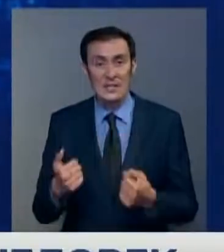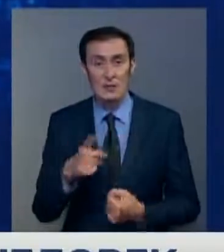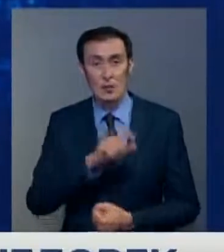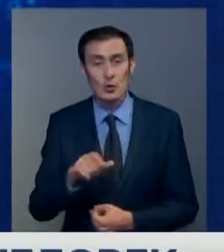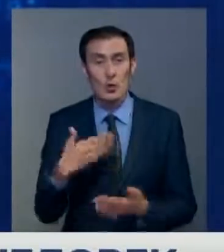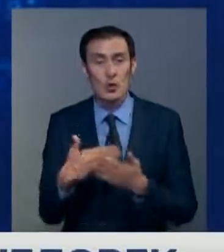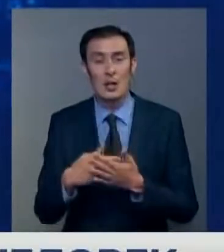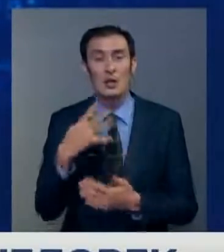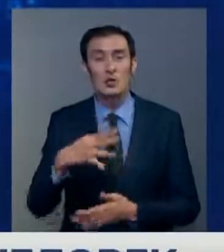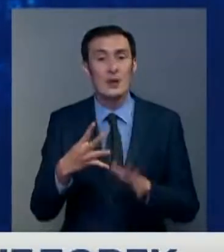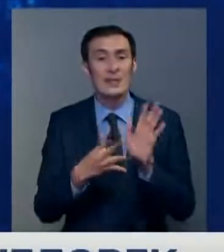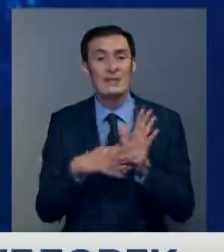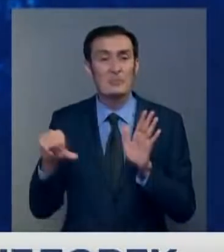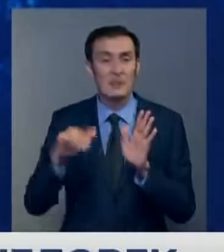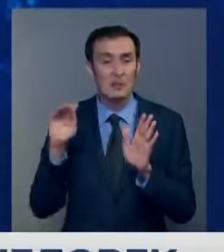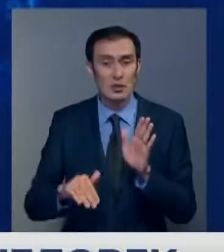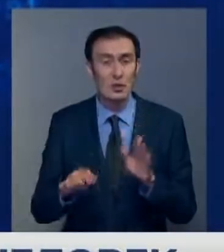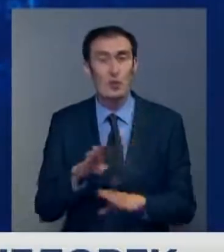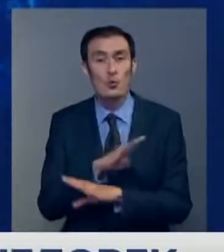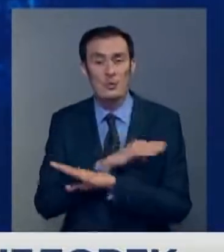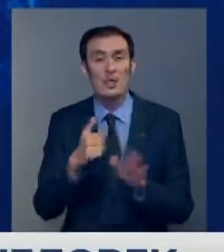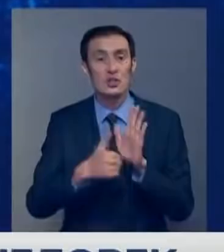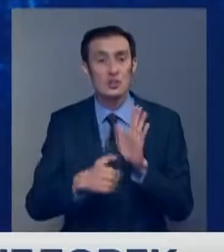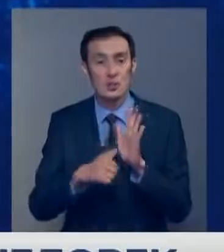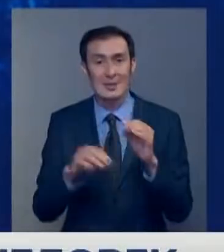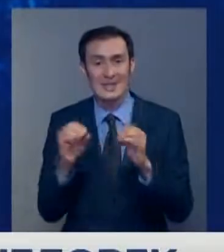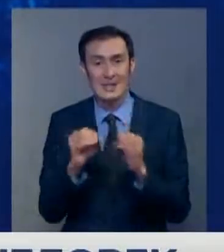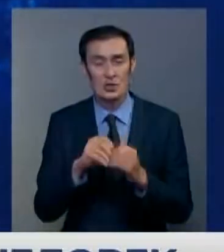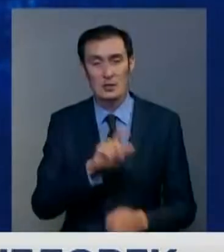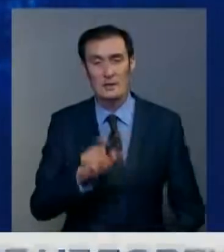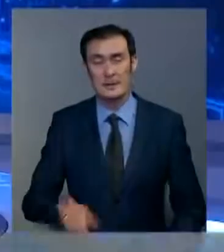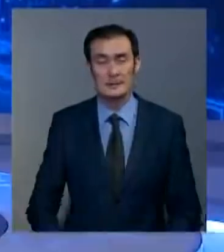около 49,5 тысяч. Умерли 610 казахстанцев.